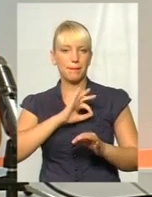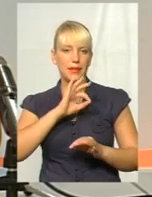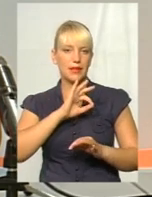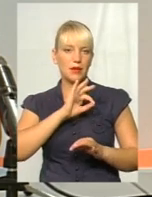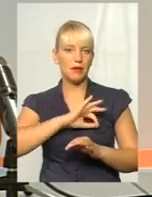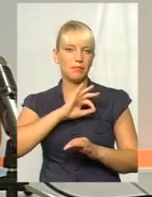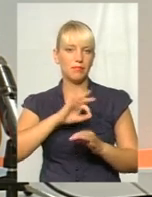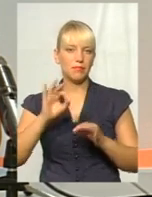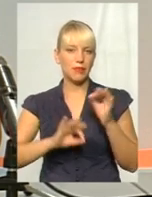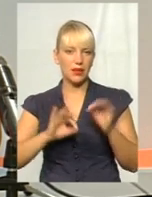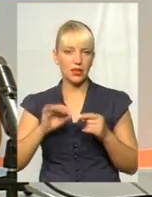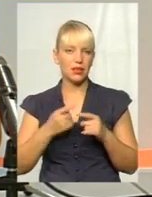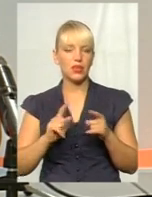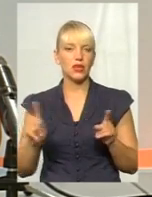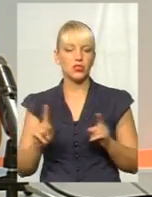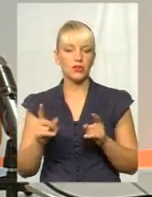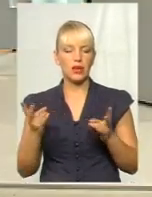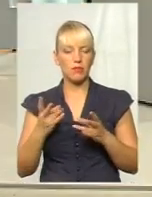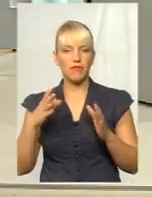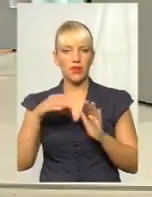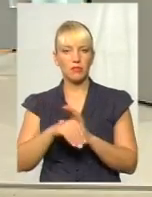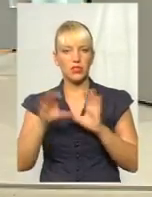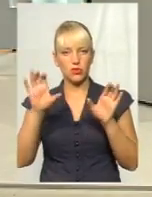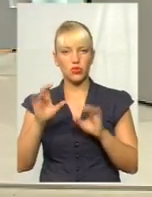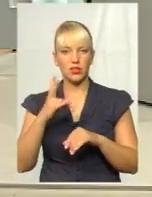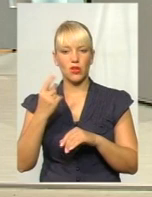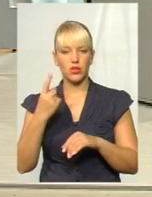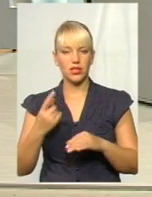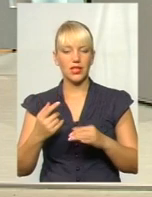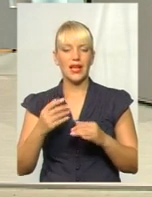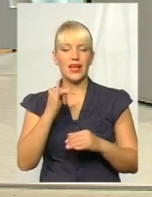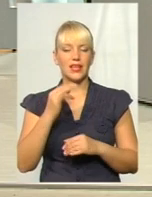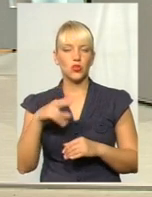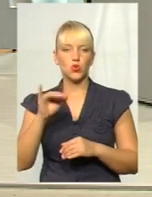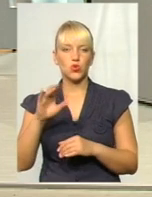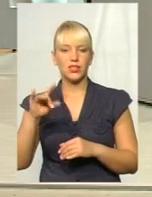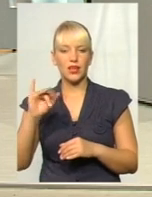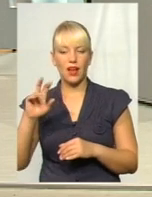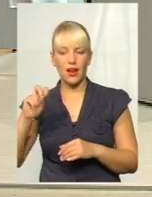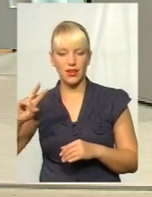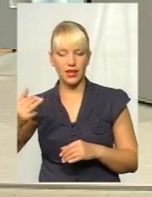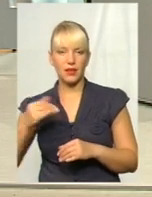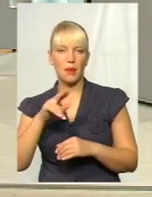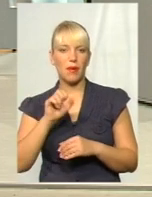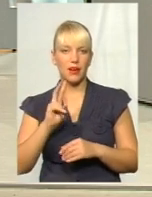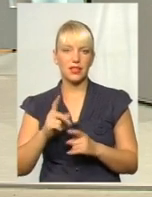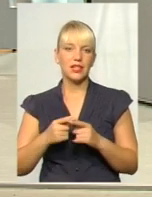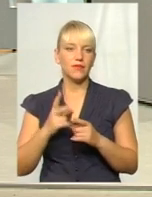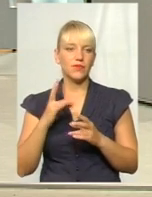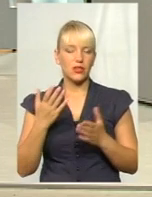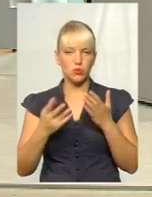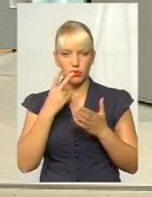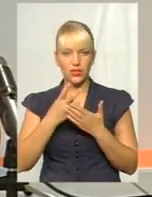треба знову ж таки в рамках законодавства. І жодний сьогодні індустріальний парк, жодна сьогодні вільна економічна зона, якщо ми візьмемо досвід